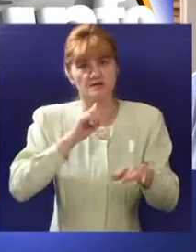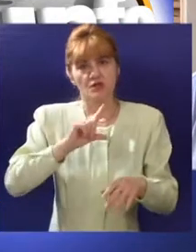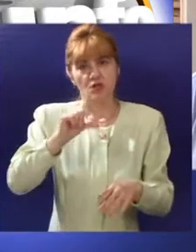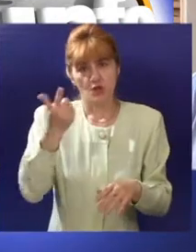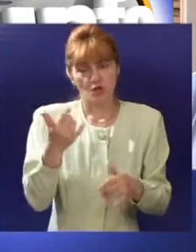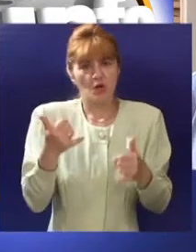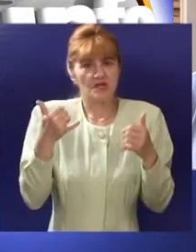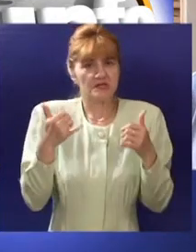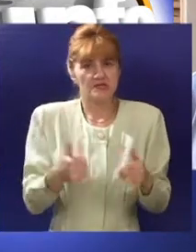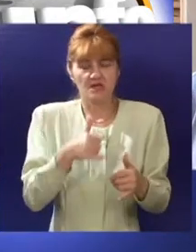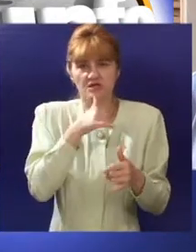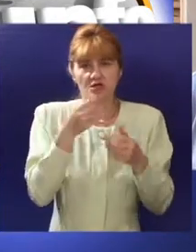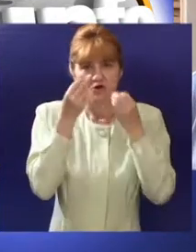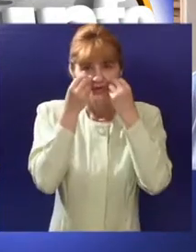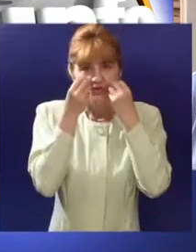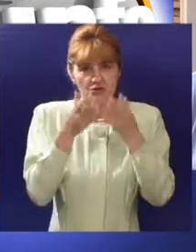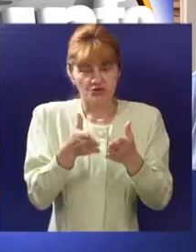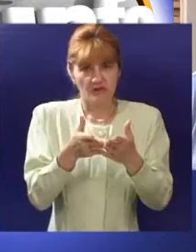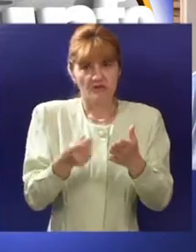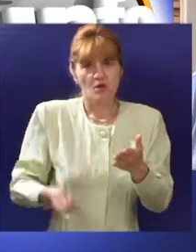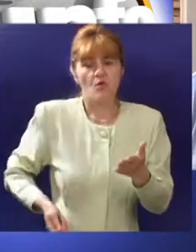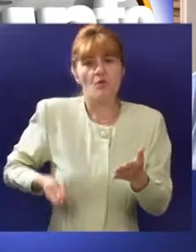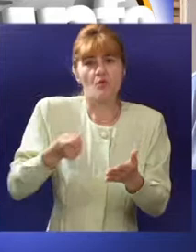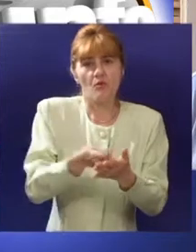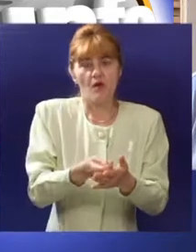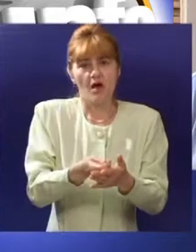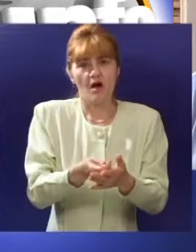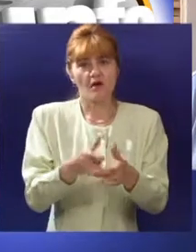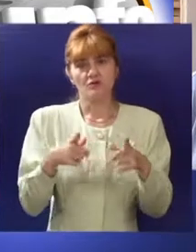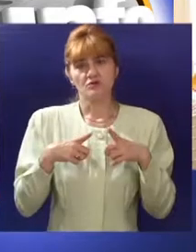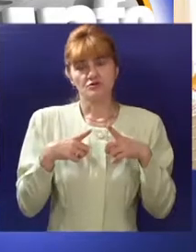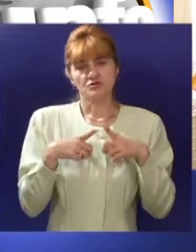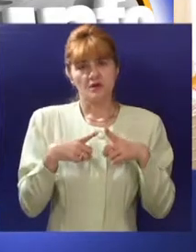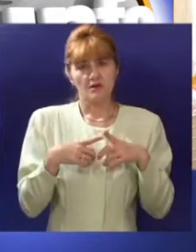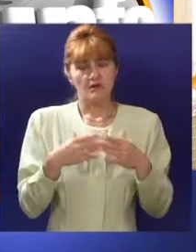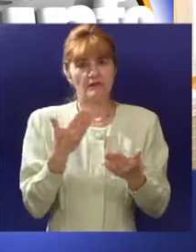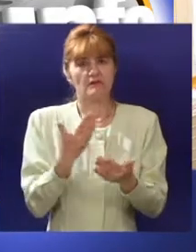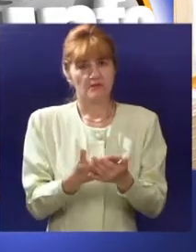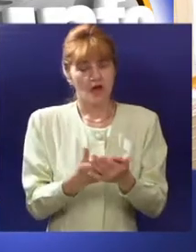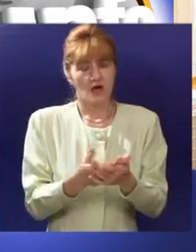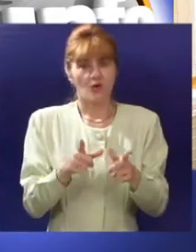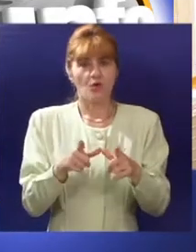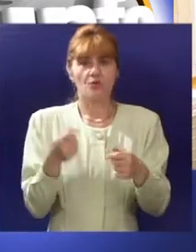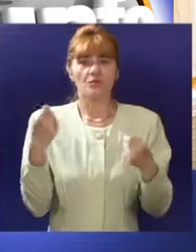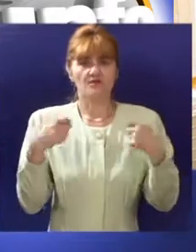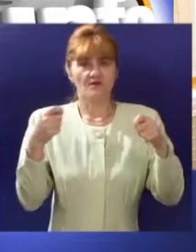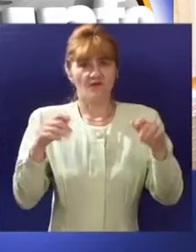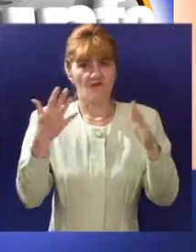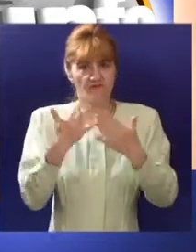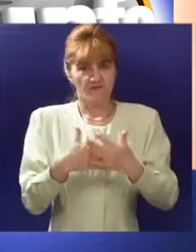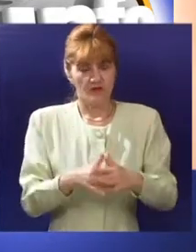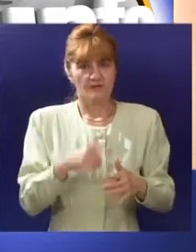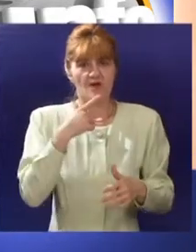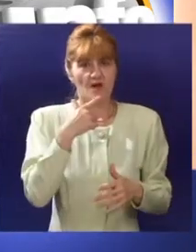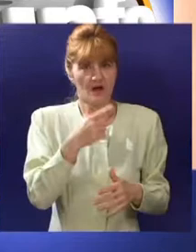ja mislim da je sad grehota ulagati u nešto što može da čeka. U Zavodu za urbanizam kažu da